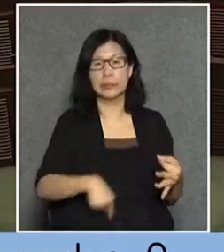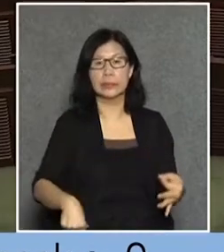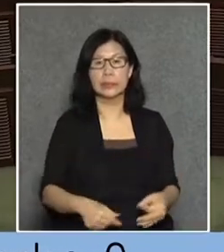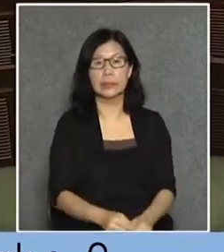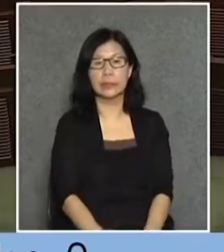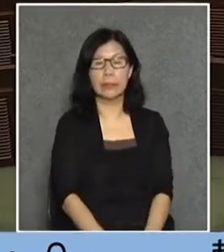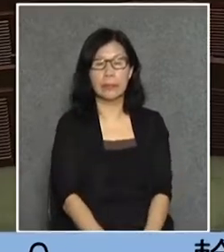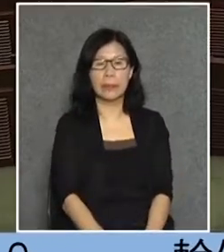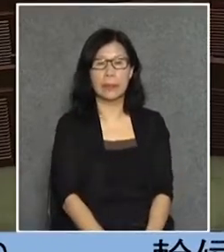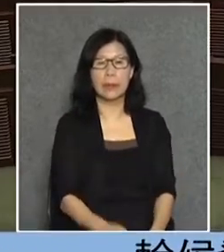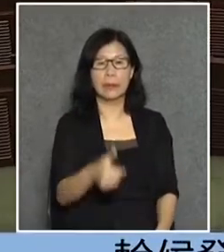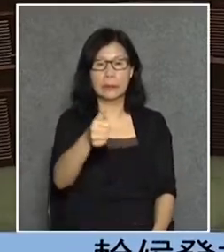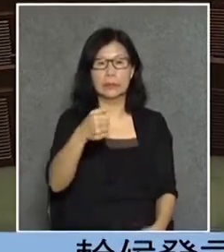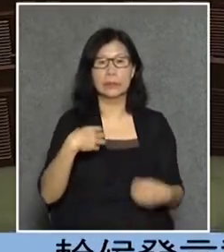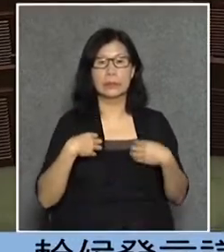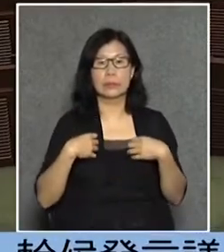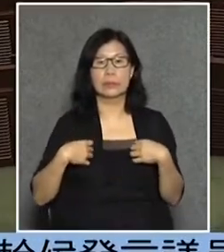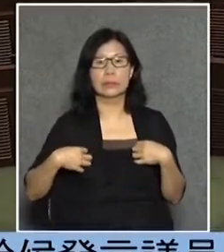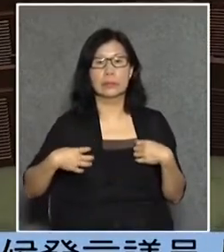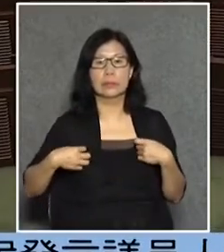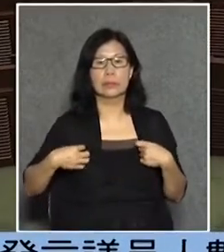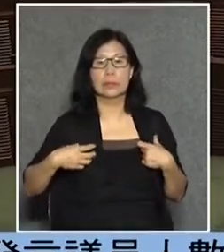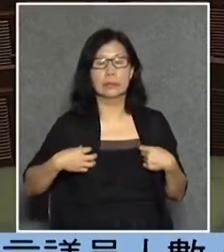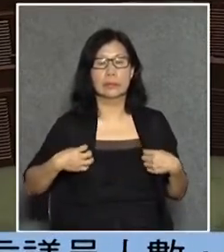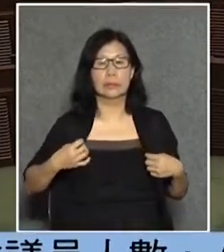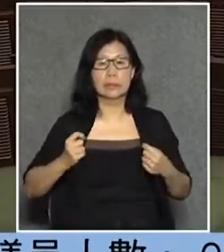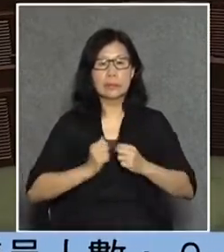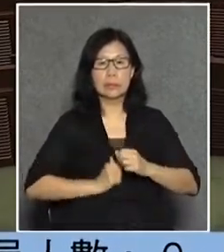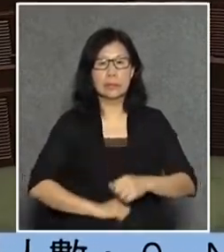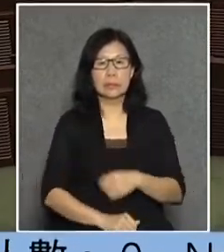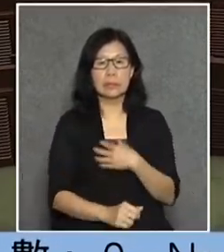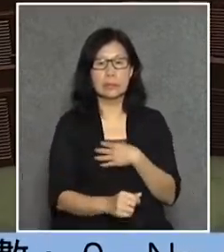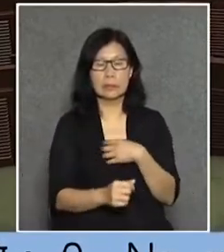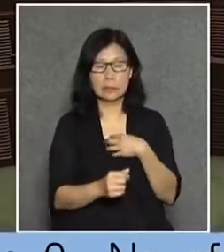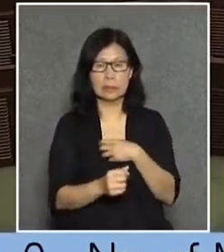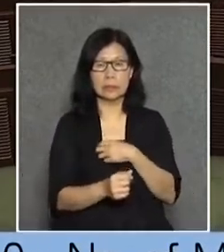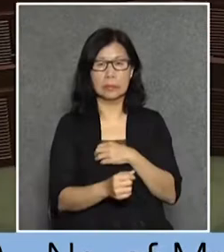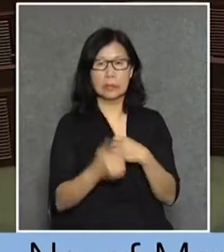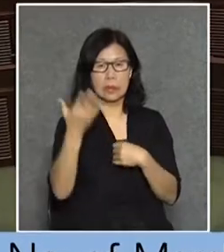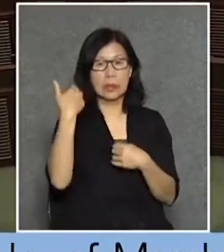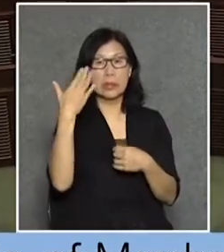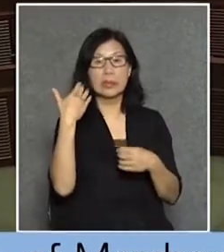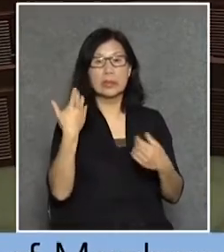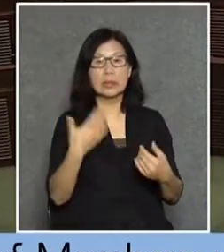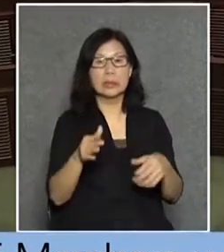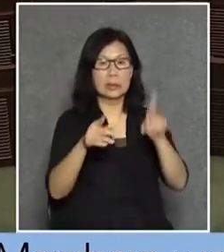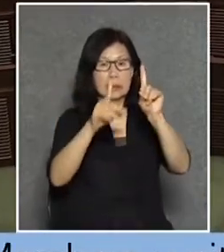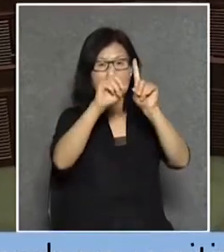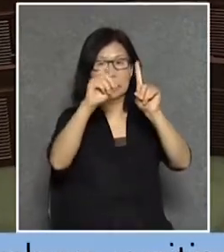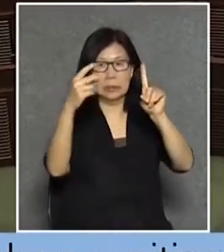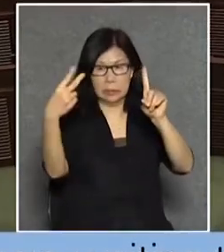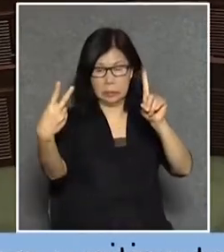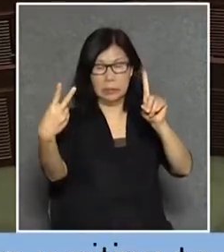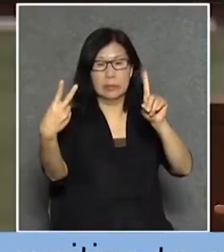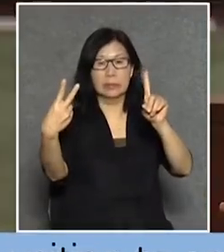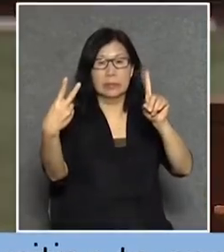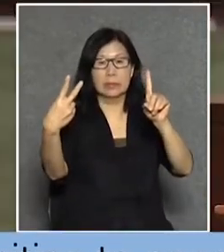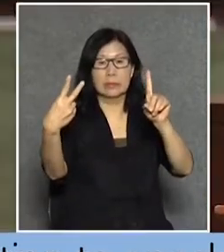鄧家議其實也是行禮如意因為在1992年的時候